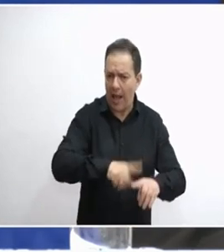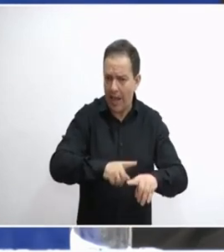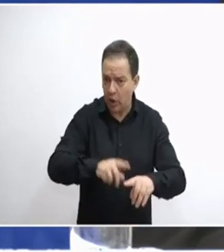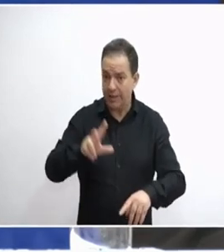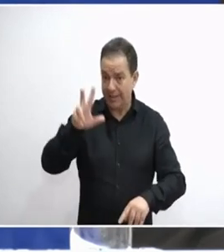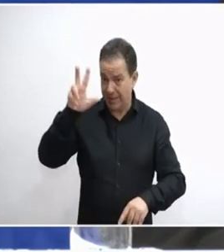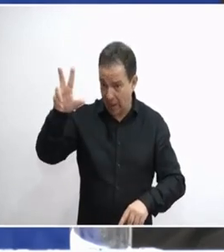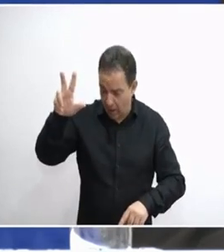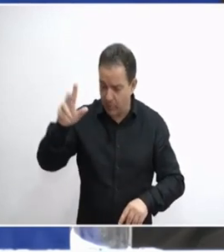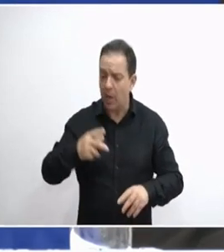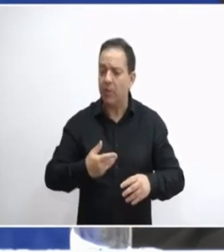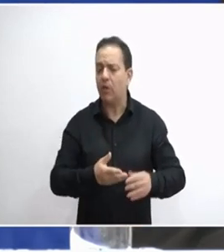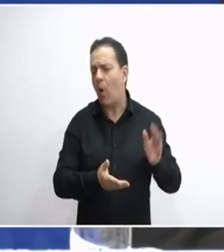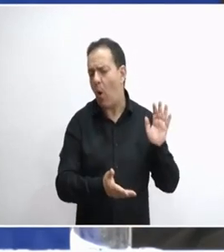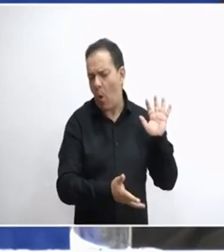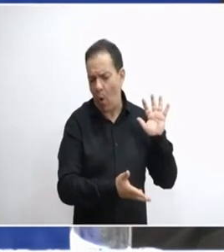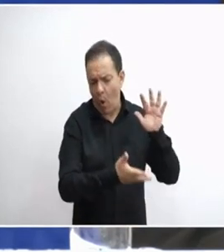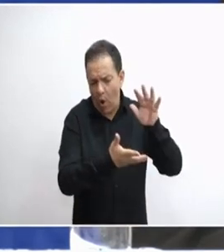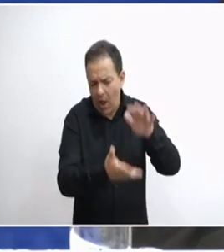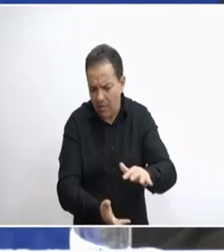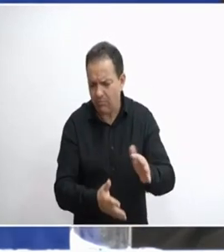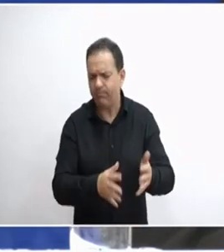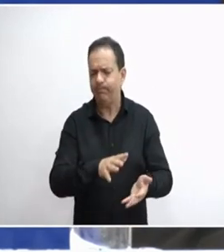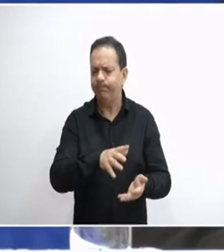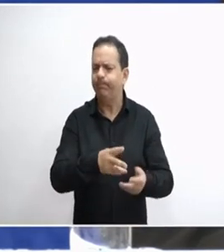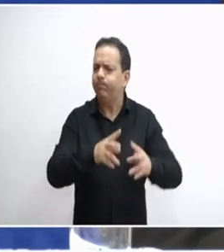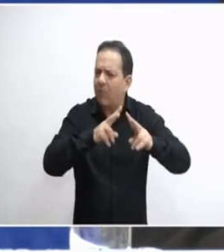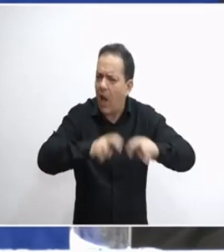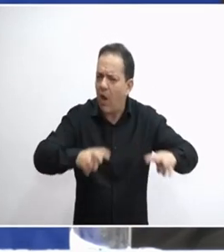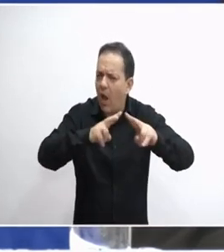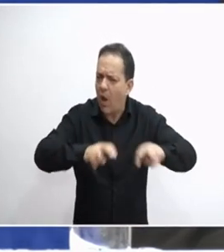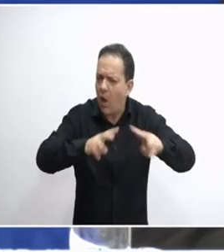διαχρονικά, όσο πίσω και αν αυτό πηγαίνει.